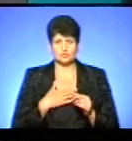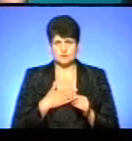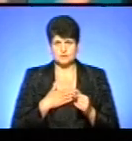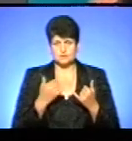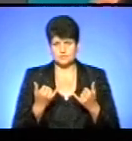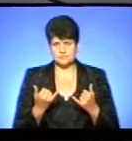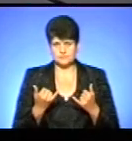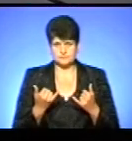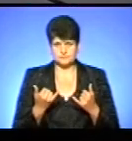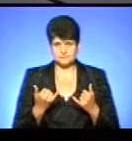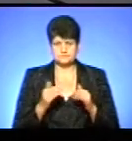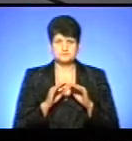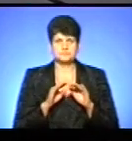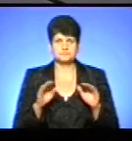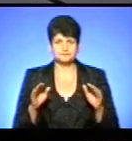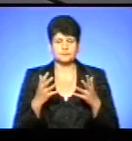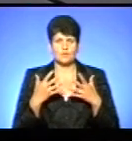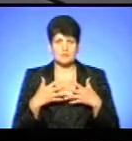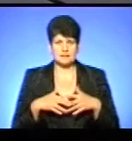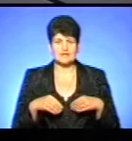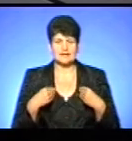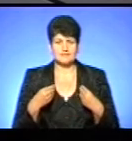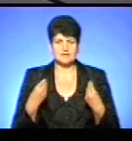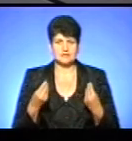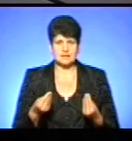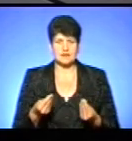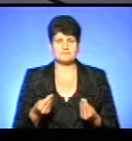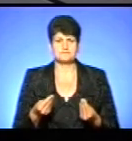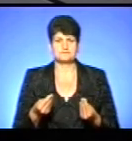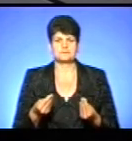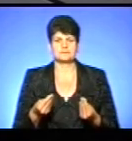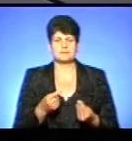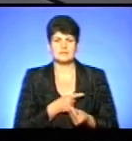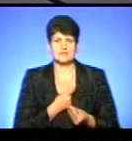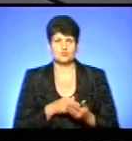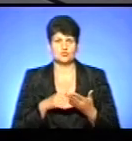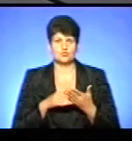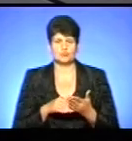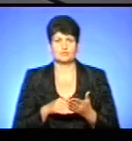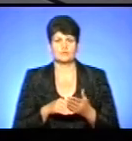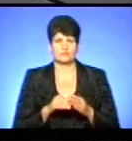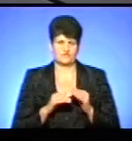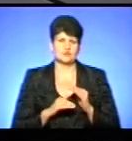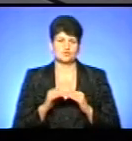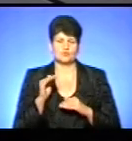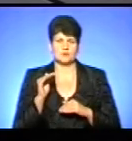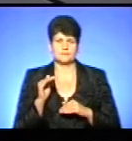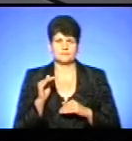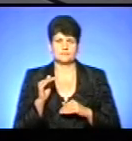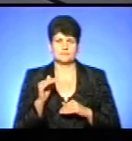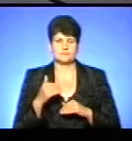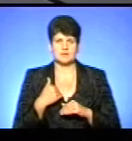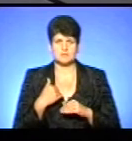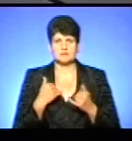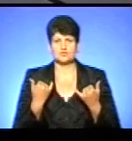рівень обладнання, рівень надання саме якраз такої медичної допомоги в тому напрямку досить високий. Ми